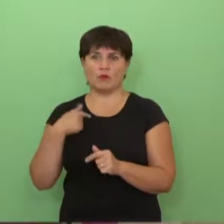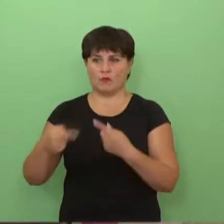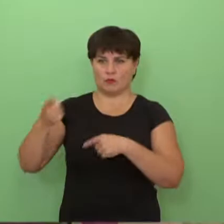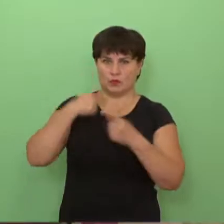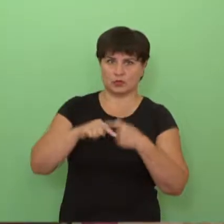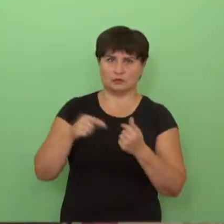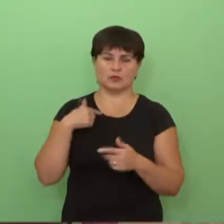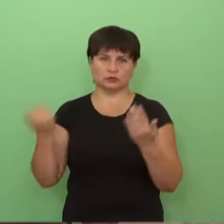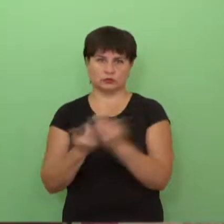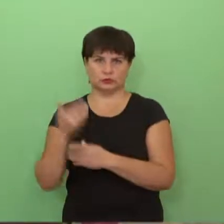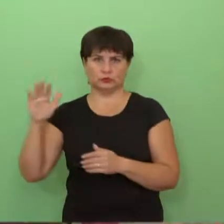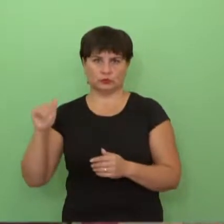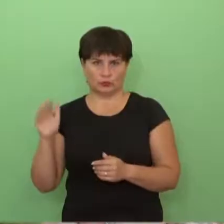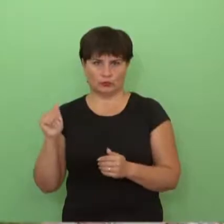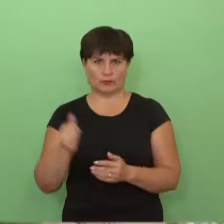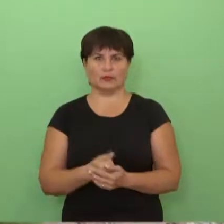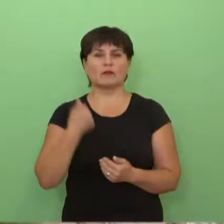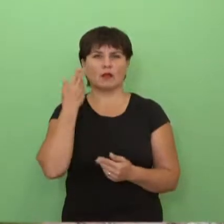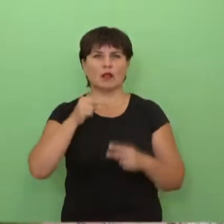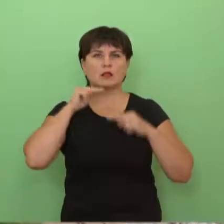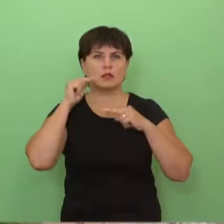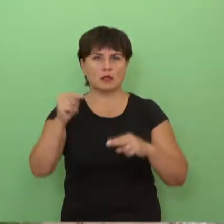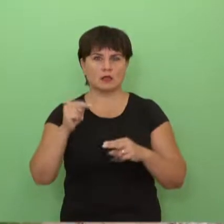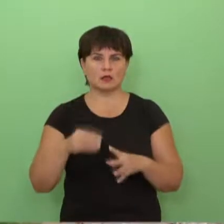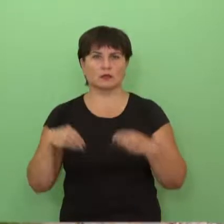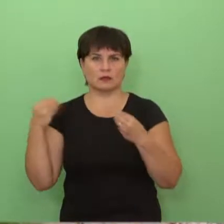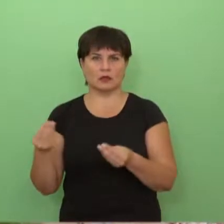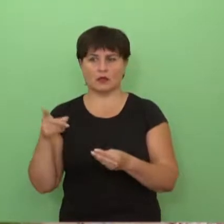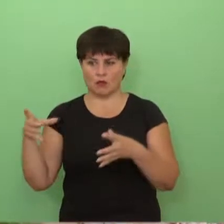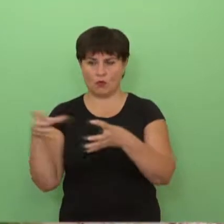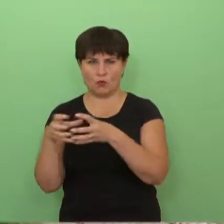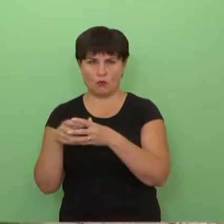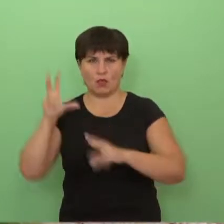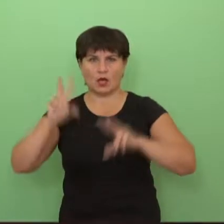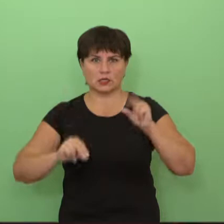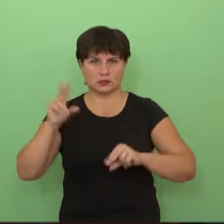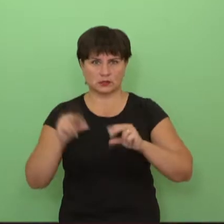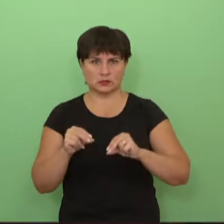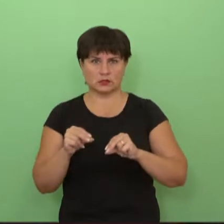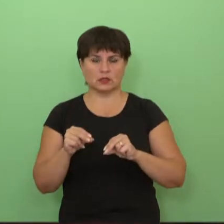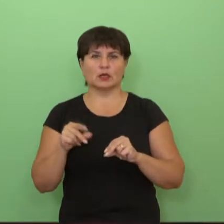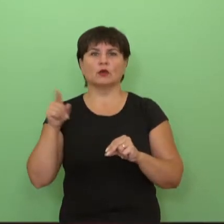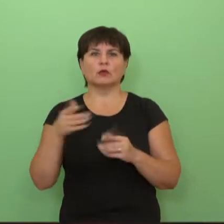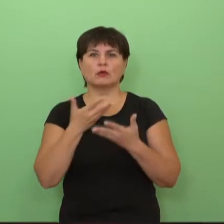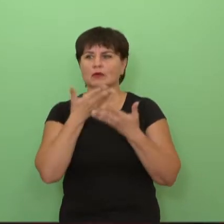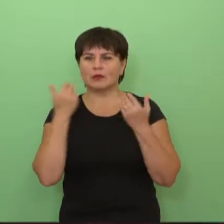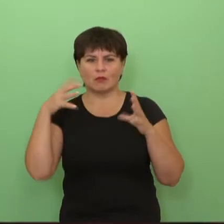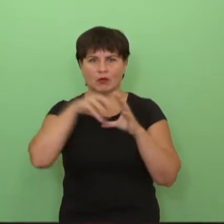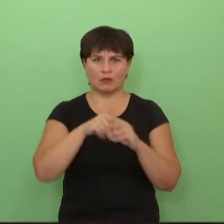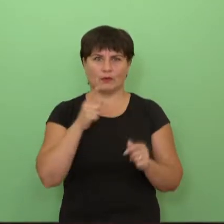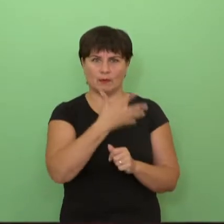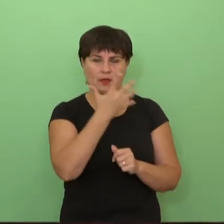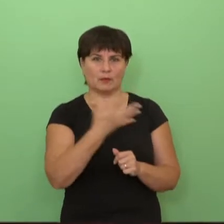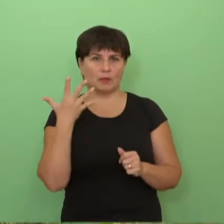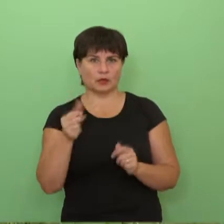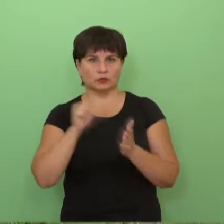suteikiam iš nuomojam, gražinamės vėl nuomojam. Toliau mes labai didelį dėmesį teikiam toms grupėms rizikinėms,